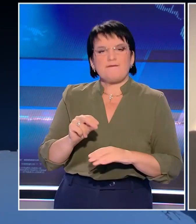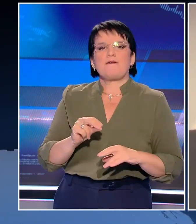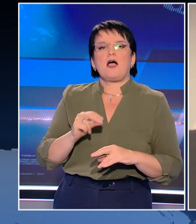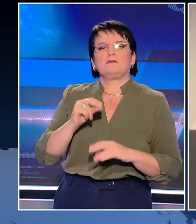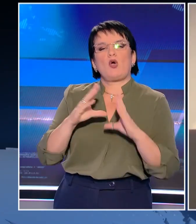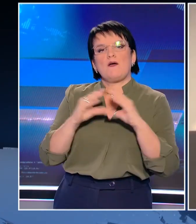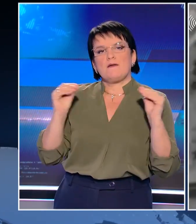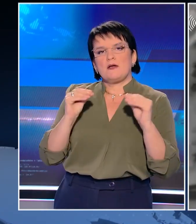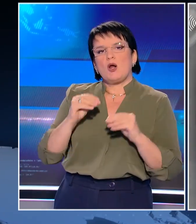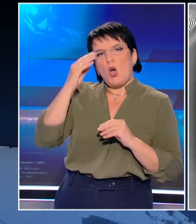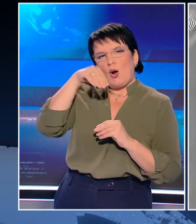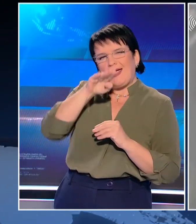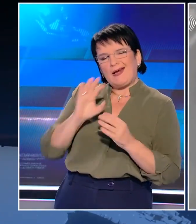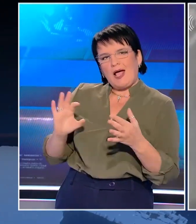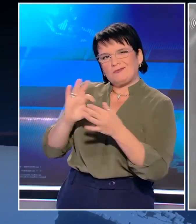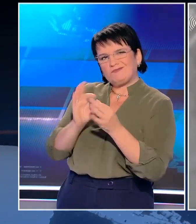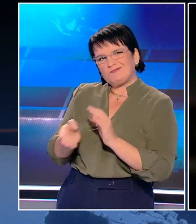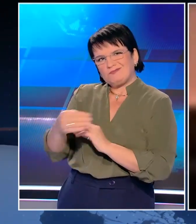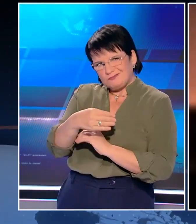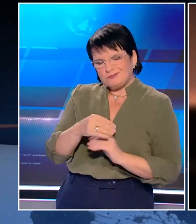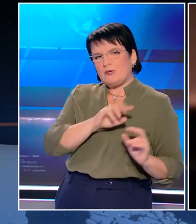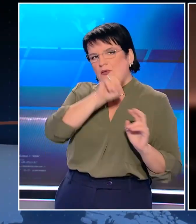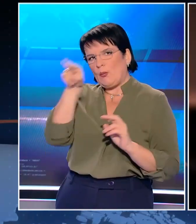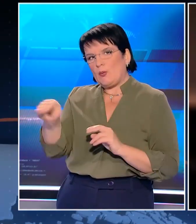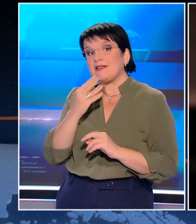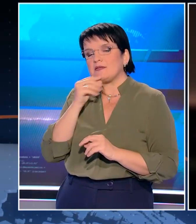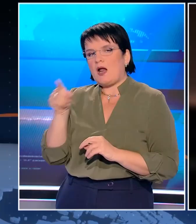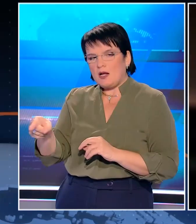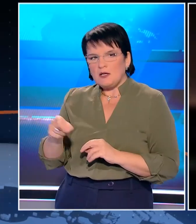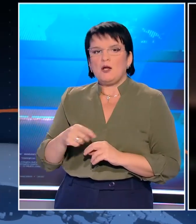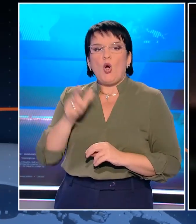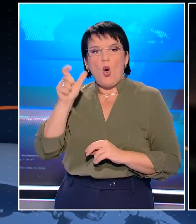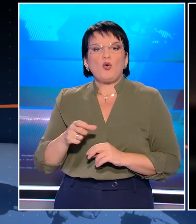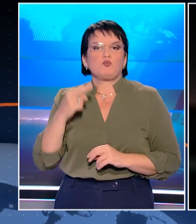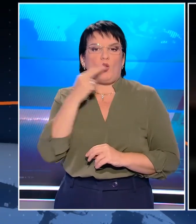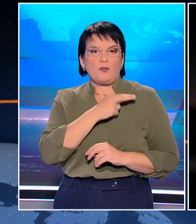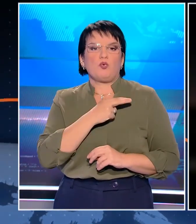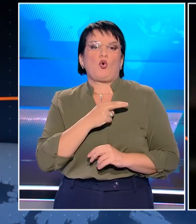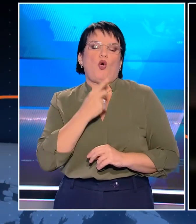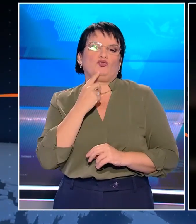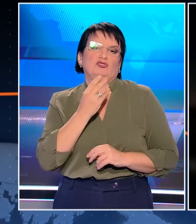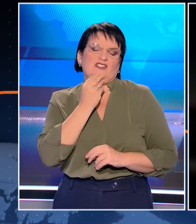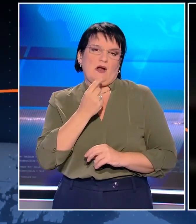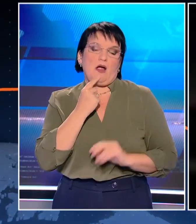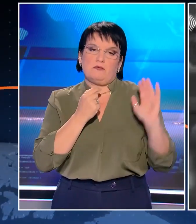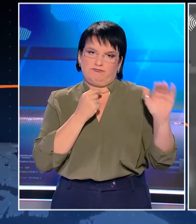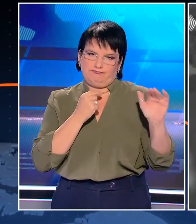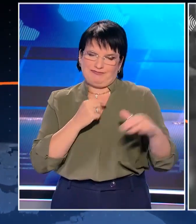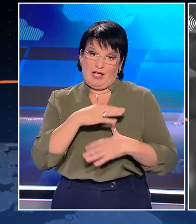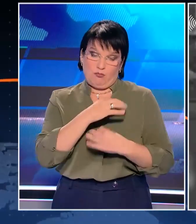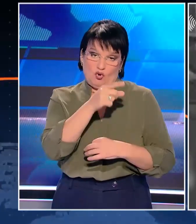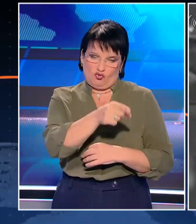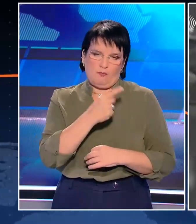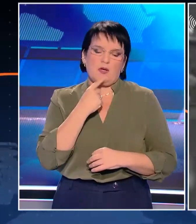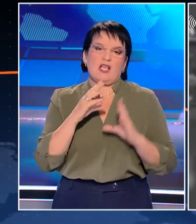φιλοϊρανική οργάνωση εναντίον των Ισραηλινών εδαφών. Ο Ισραηλινός πρωθυπουργός προειδοποίησε ξανά τον επικεφαλής της Χεσμβολά, Χασάν Νασράλα να